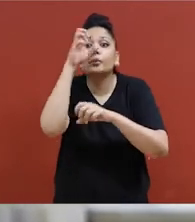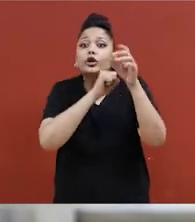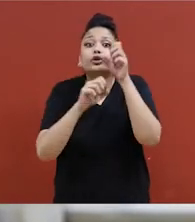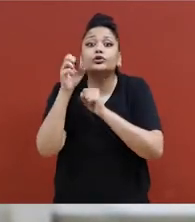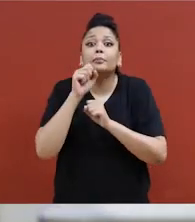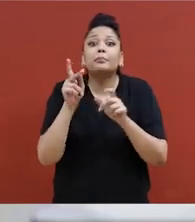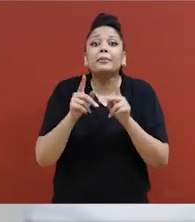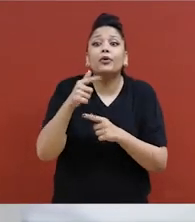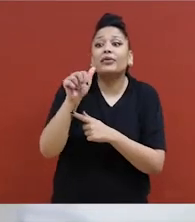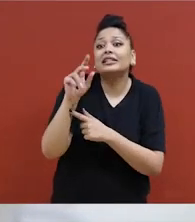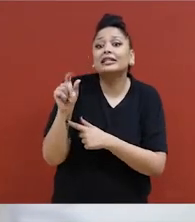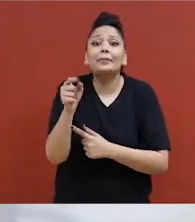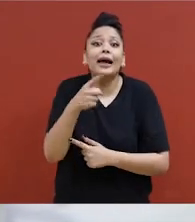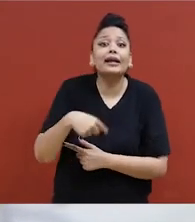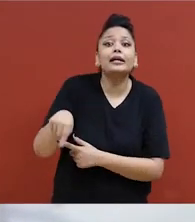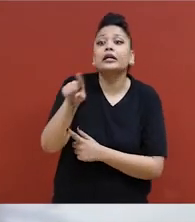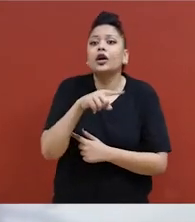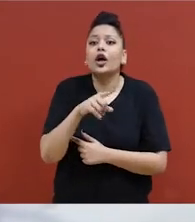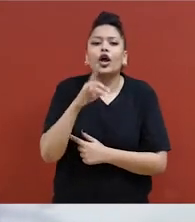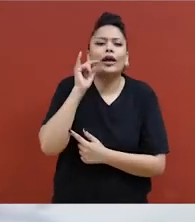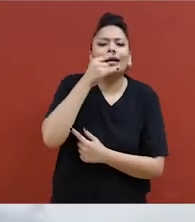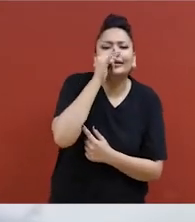et la déshumanisation.